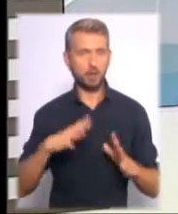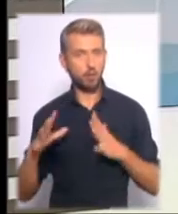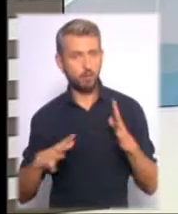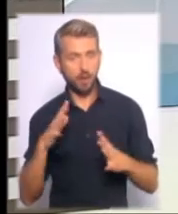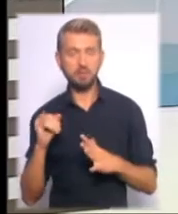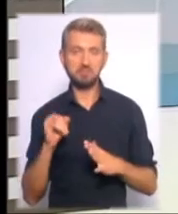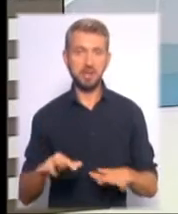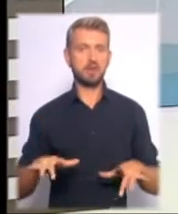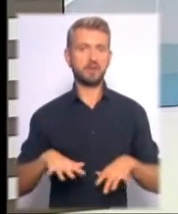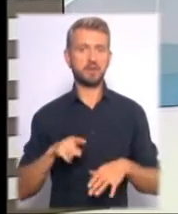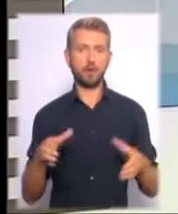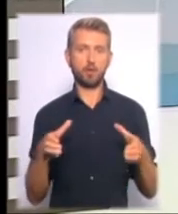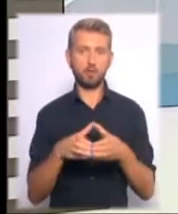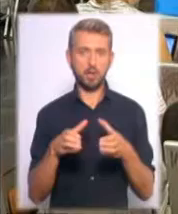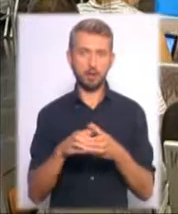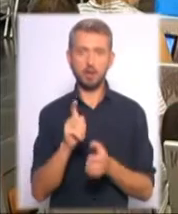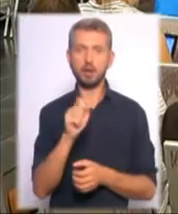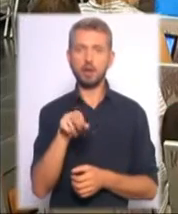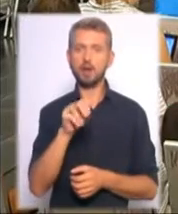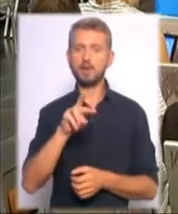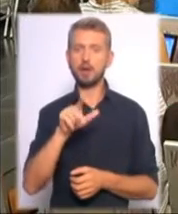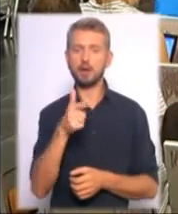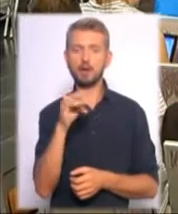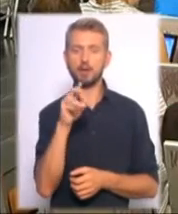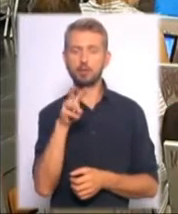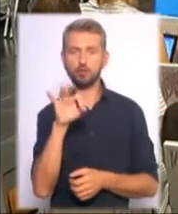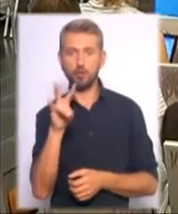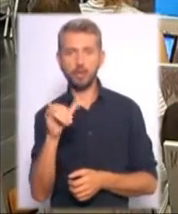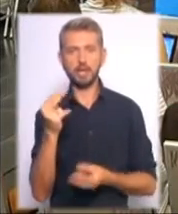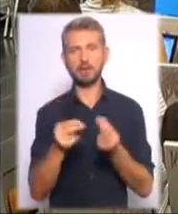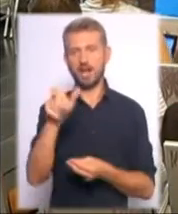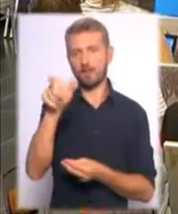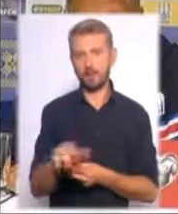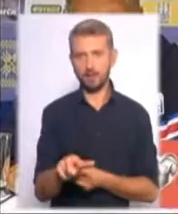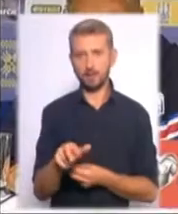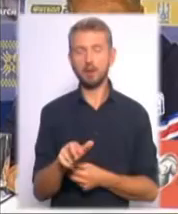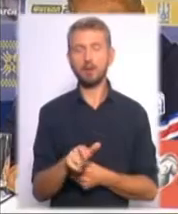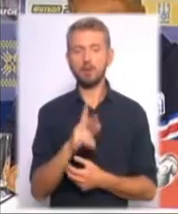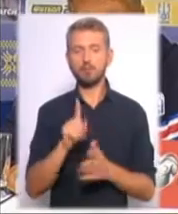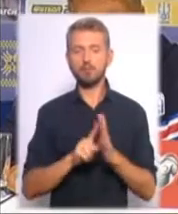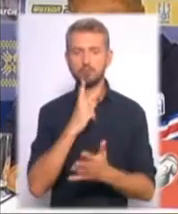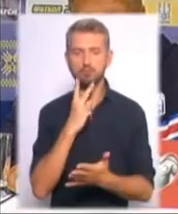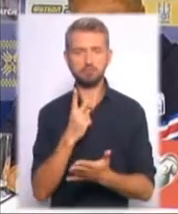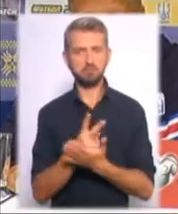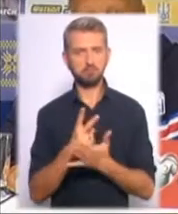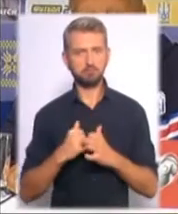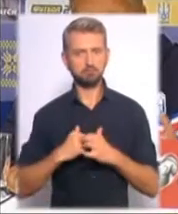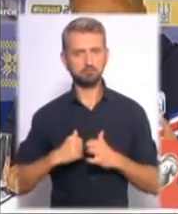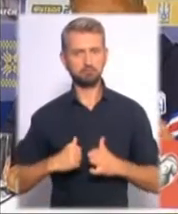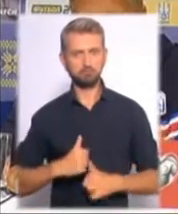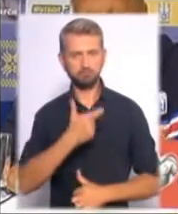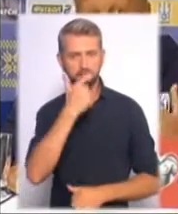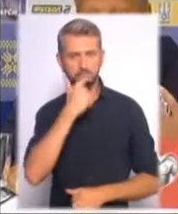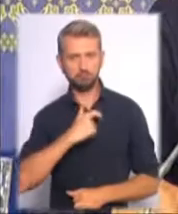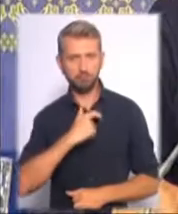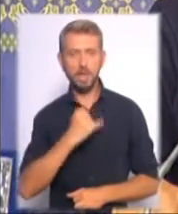І тренер цієї команди Хеймір Хадльгрімсон, і гравець Аарон Гуннарсон спочатку демонстрували суворий спокій на передматчовій пресконференції.